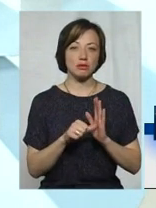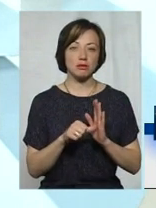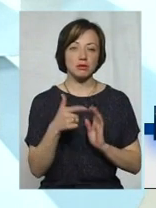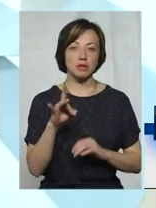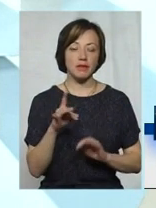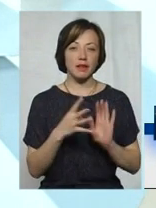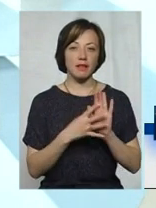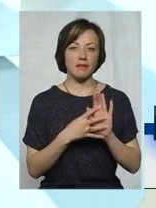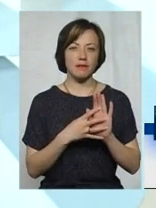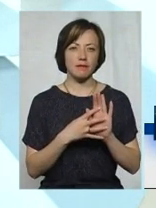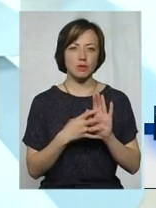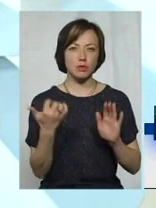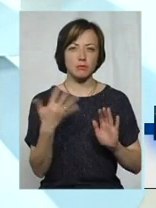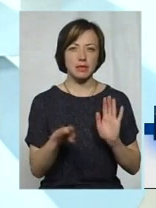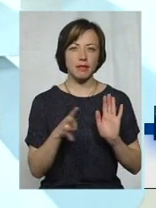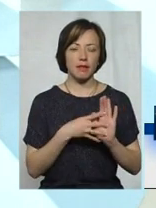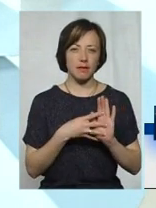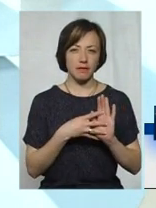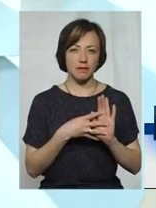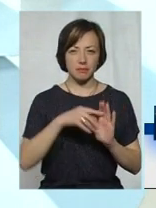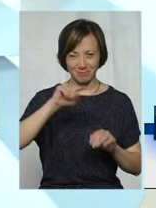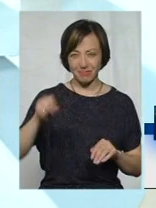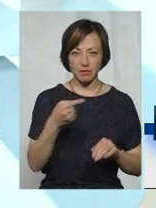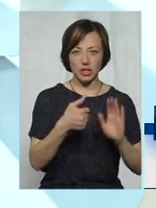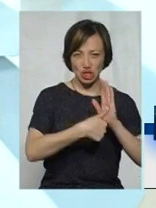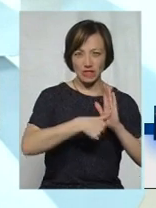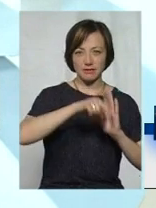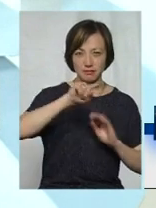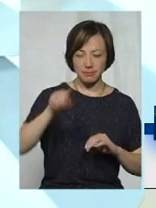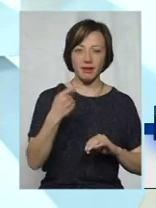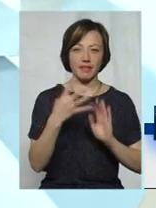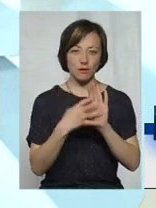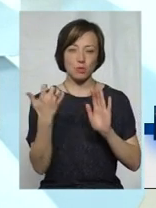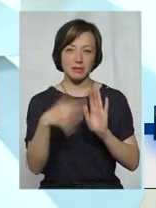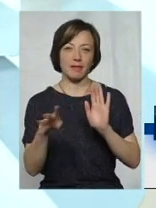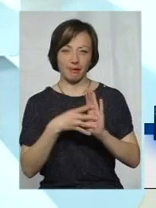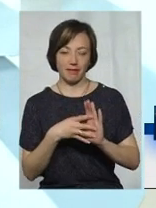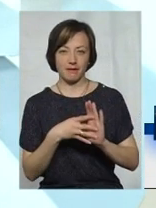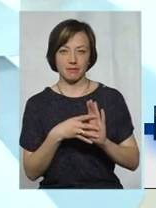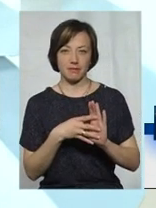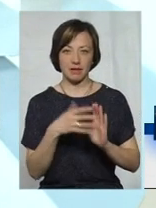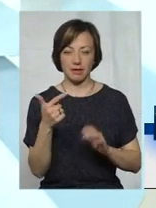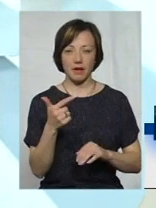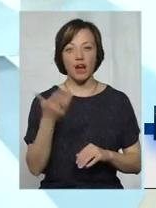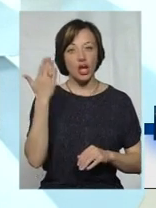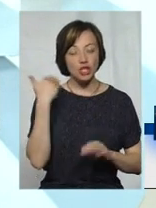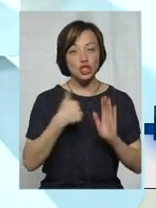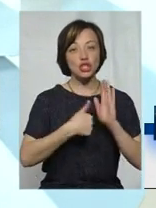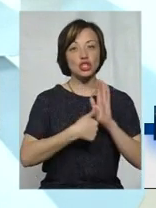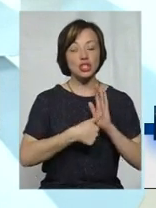959 тисячних. Тому раніше ціна становила 6 гривень